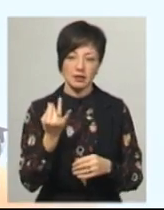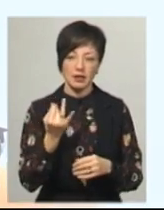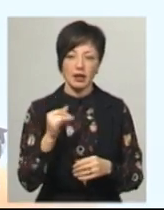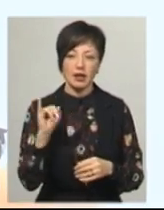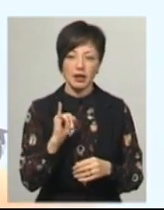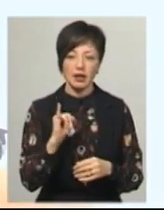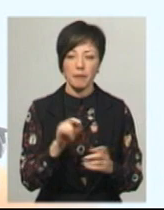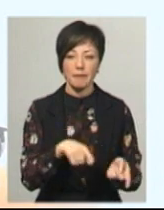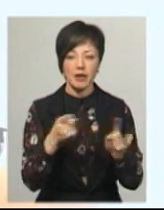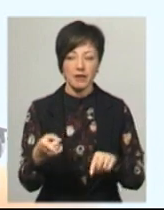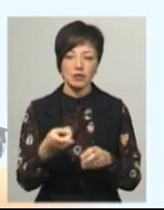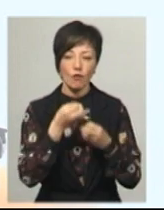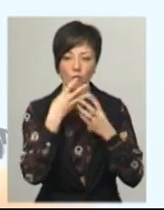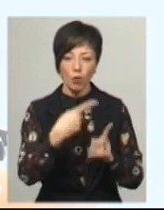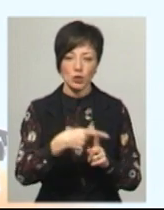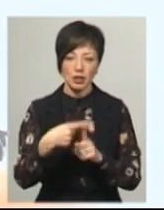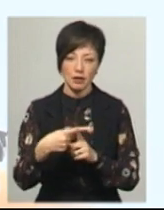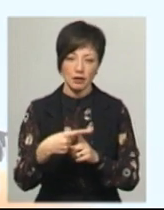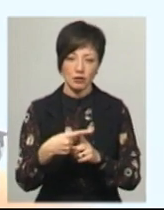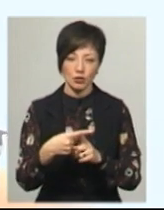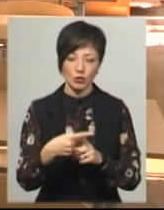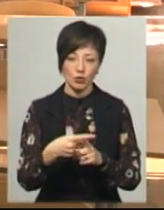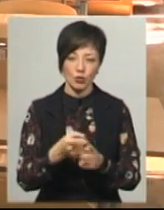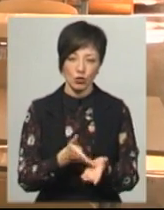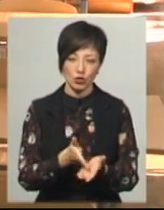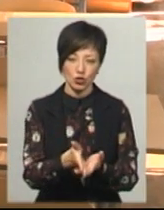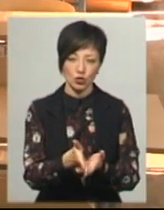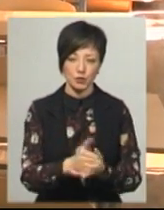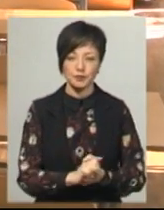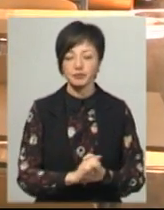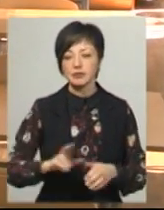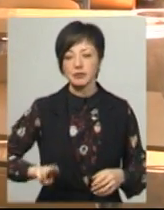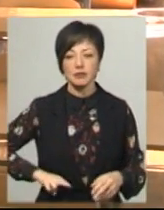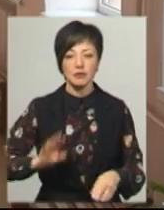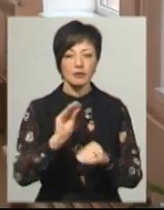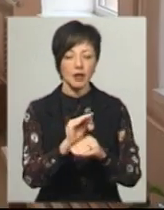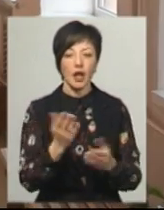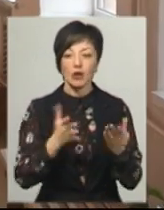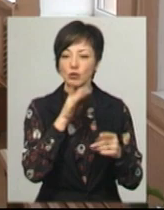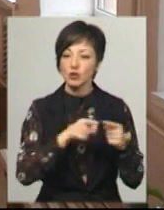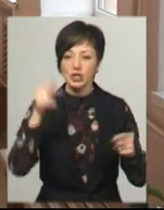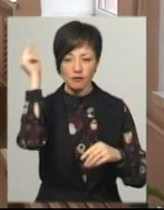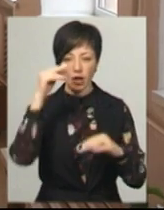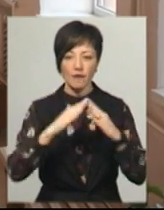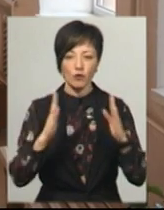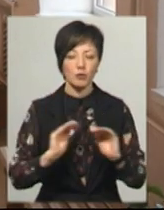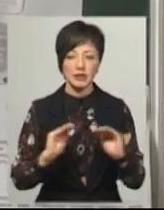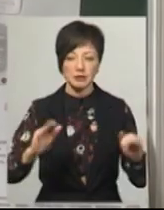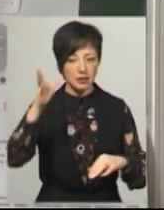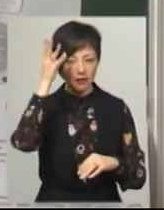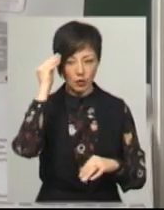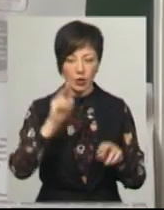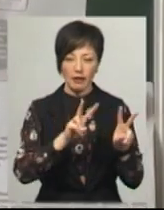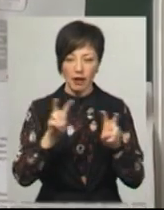перевести їх в позитивну площину. Андрій Яківчук додає, якщо під час навчання вдома учні не засвоїть